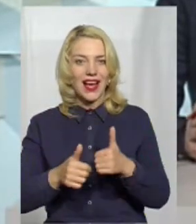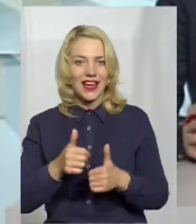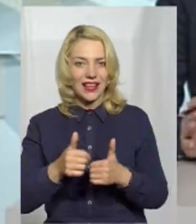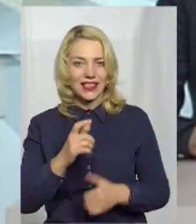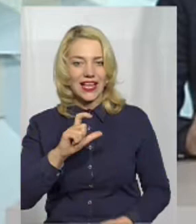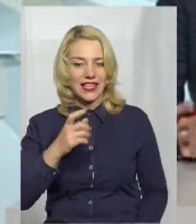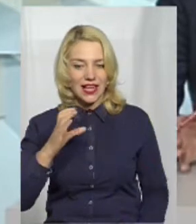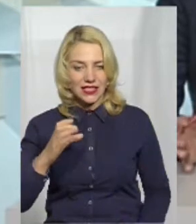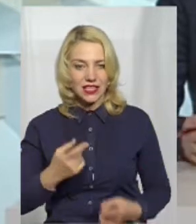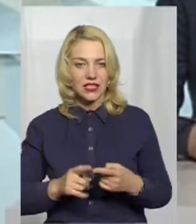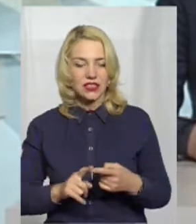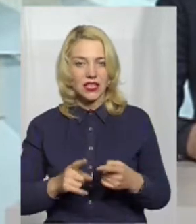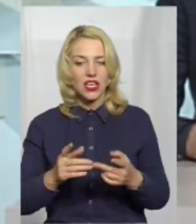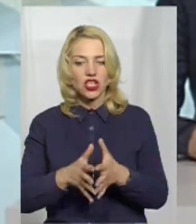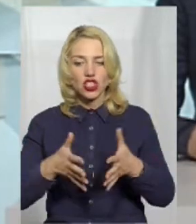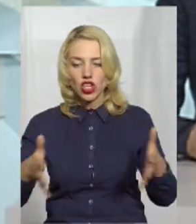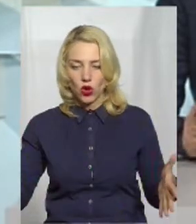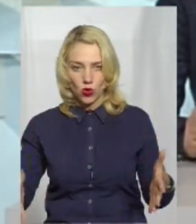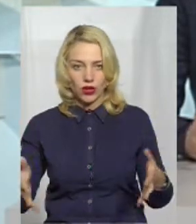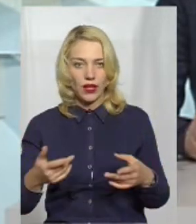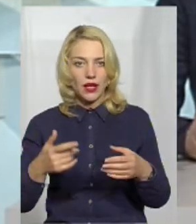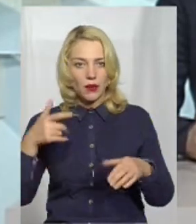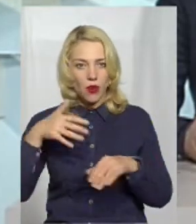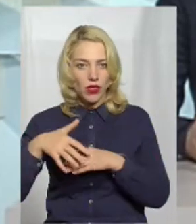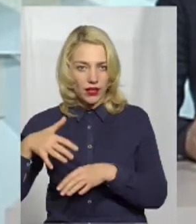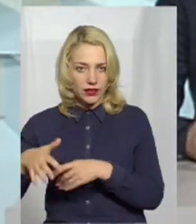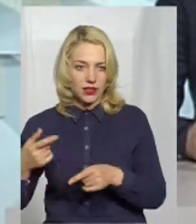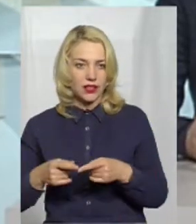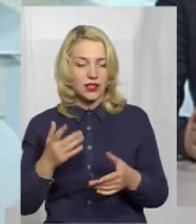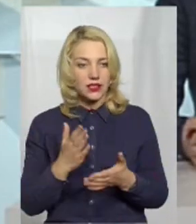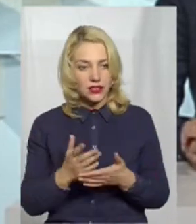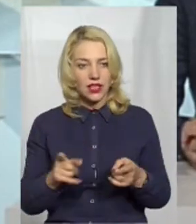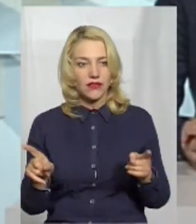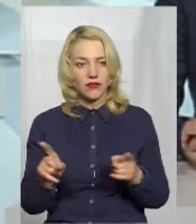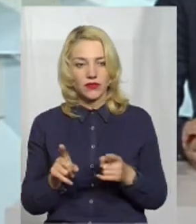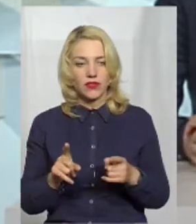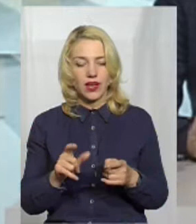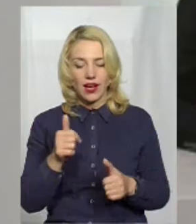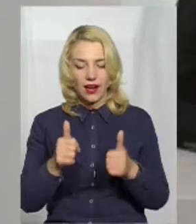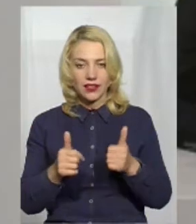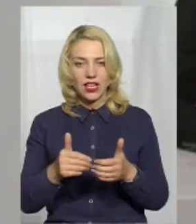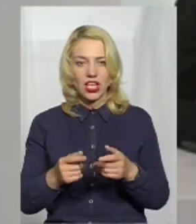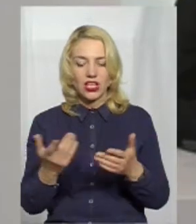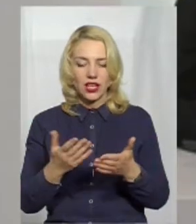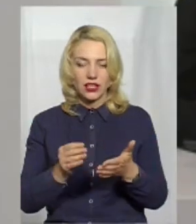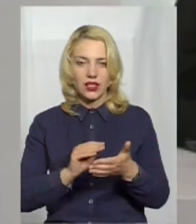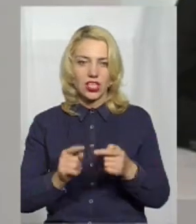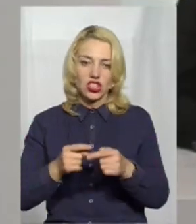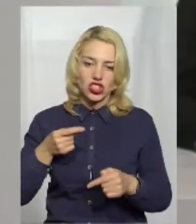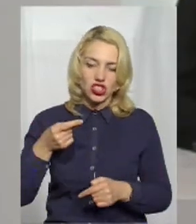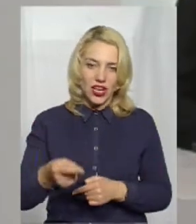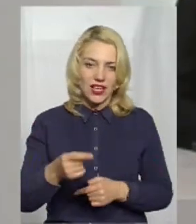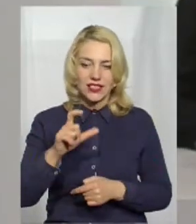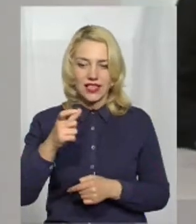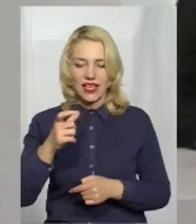це також досить широке поняття. Тому що є гранти, які надає безпосередньо Європейський Союз через Європейську